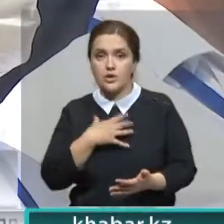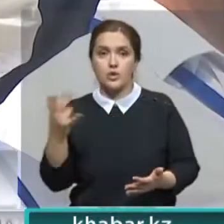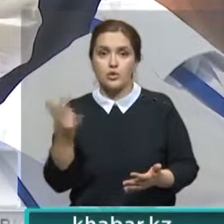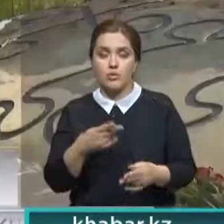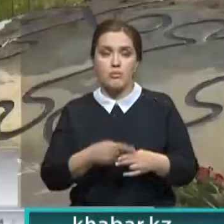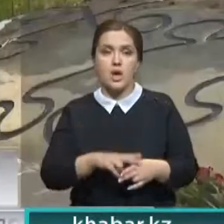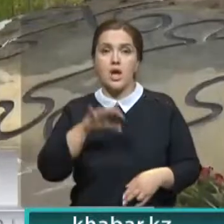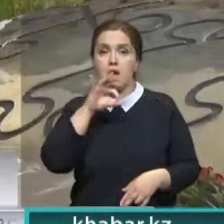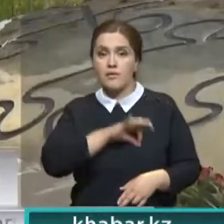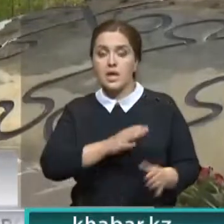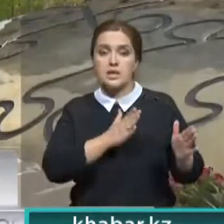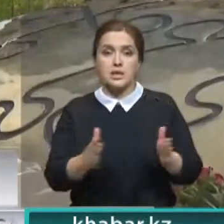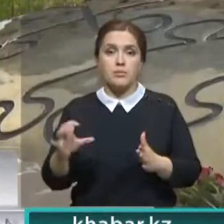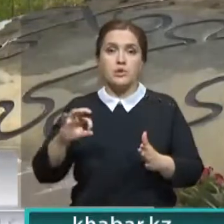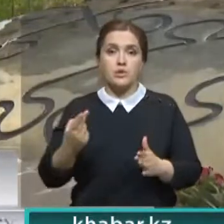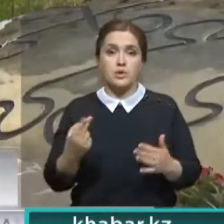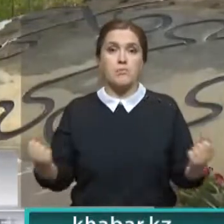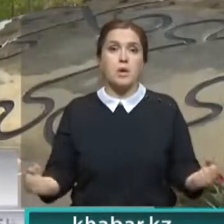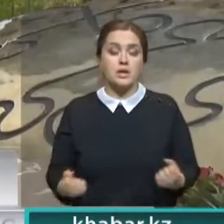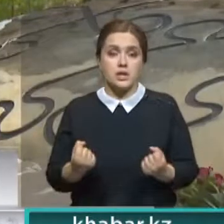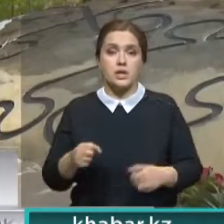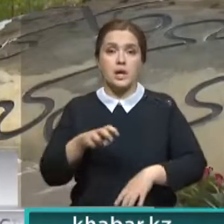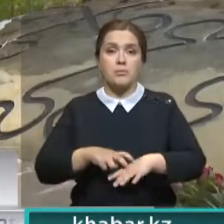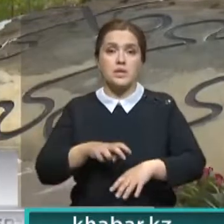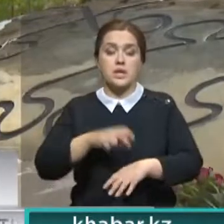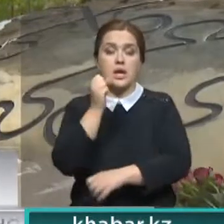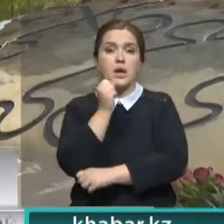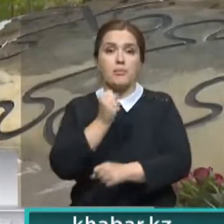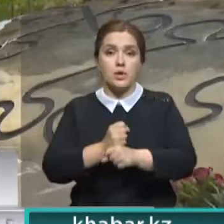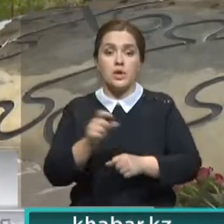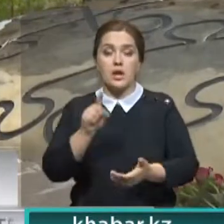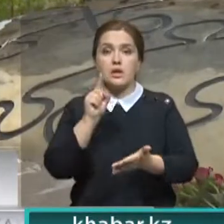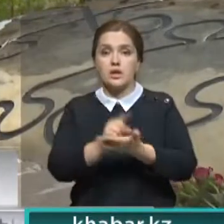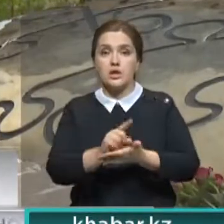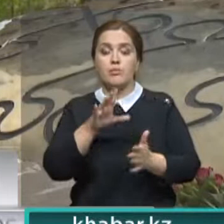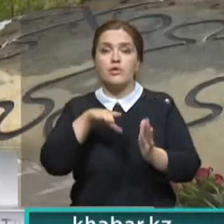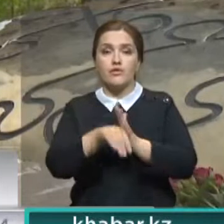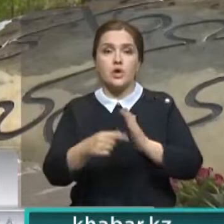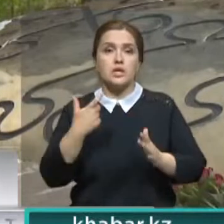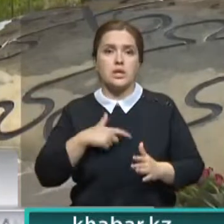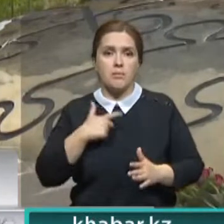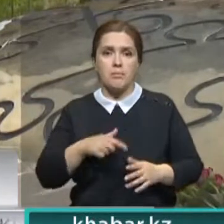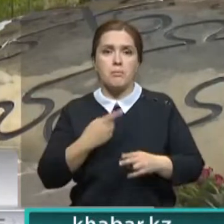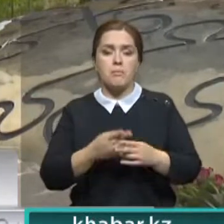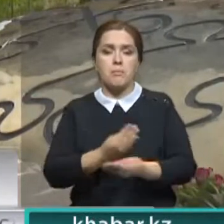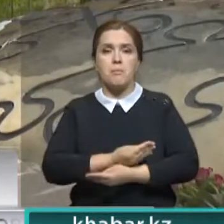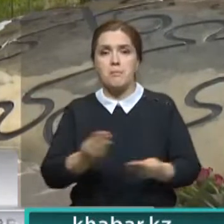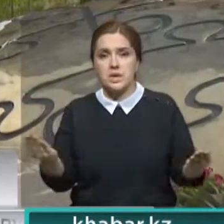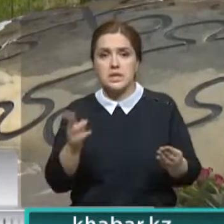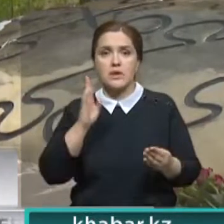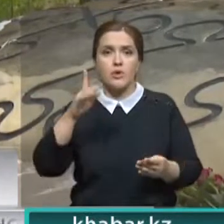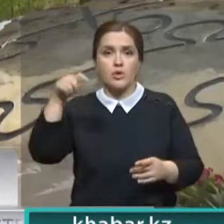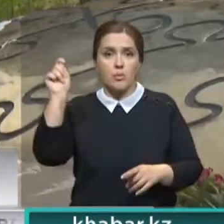эффективную систему социальной поддержки медицинских работников. Она должна включать в себя обязательное предоставление жилья